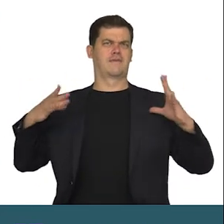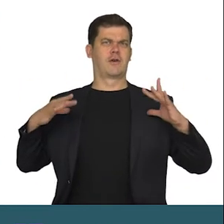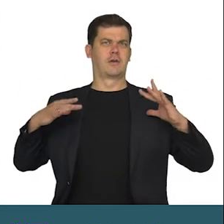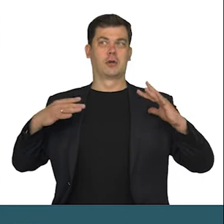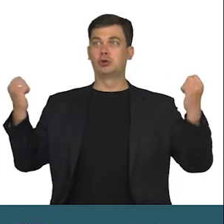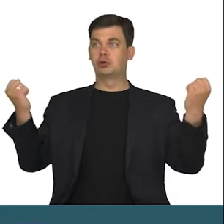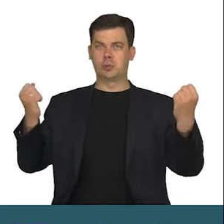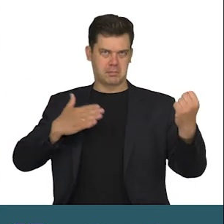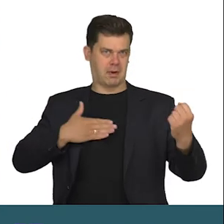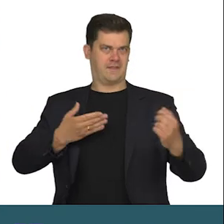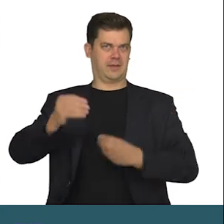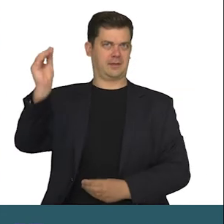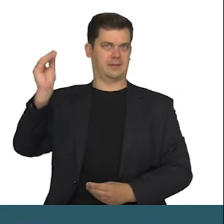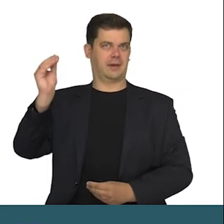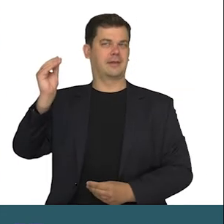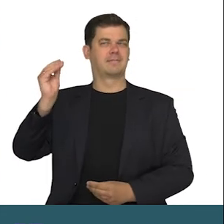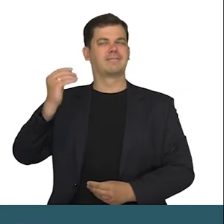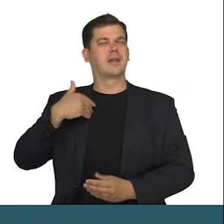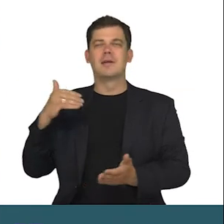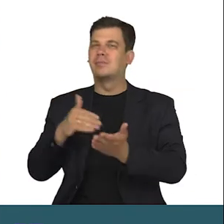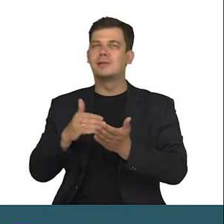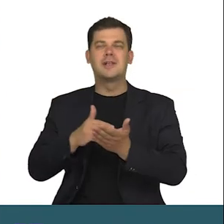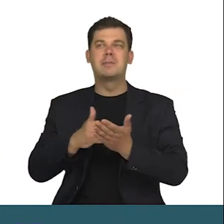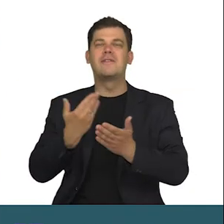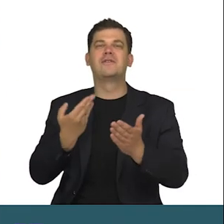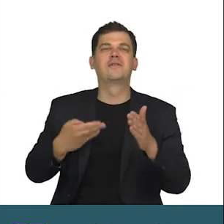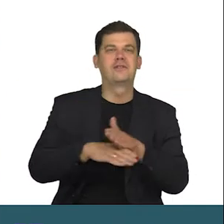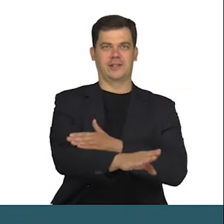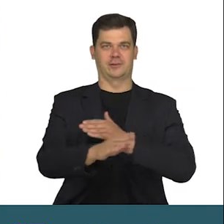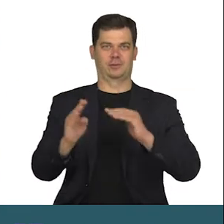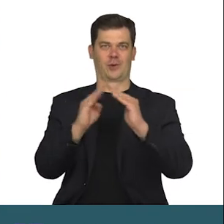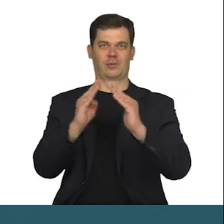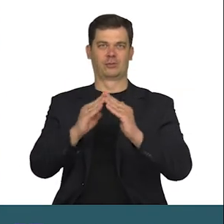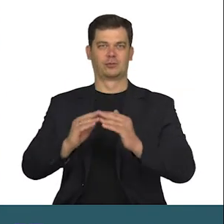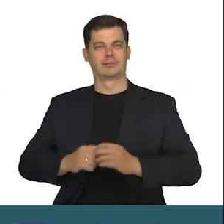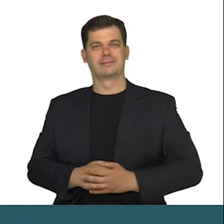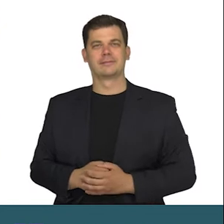Siły też. I ta potrzeba opuszczenia czterech ścian.